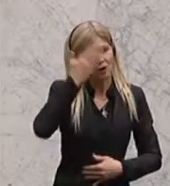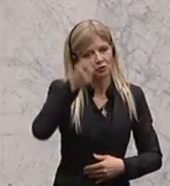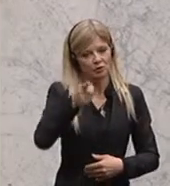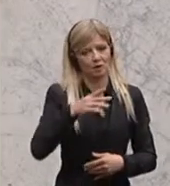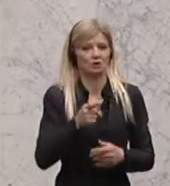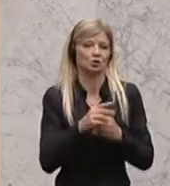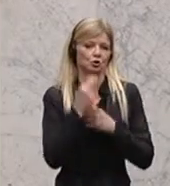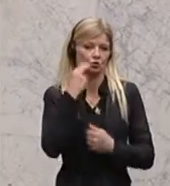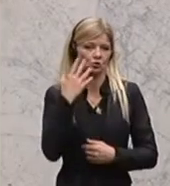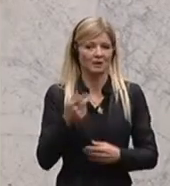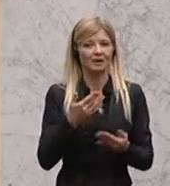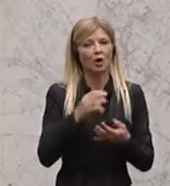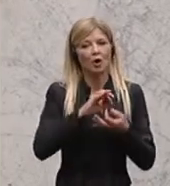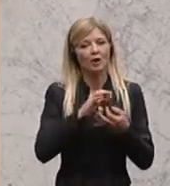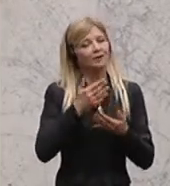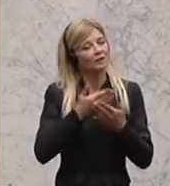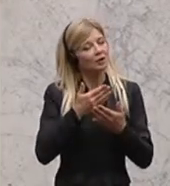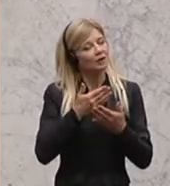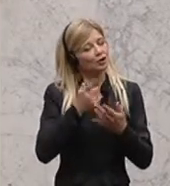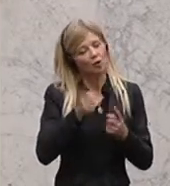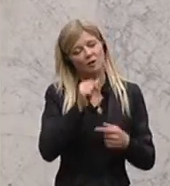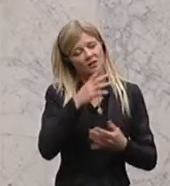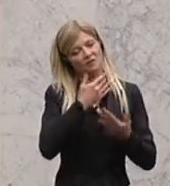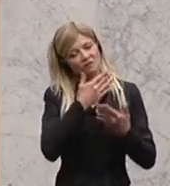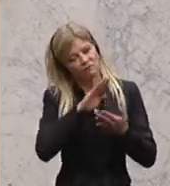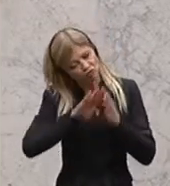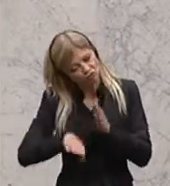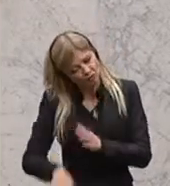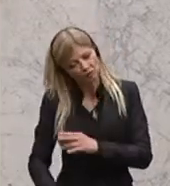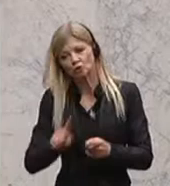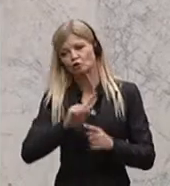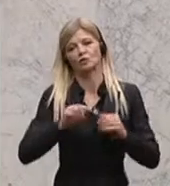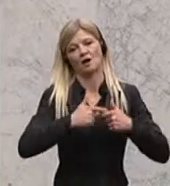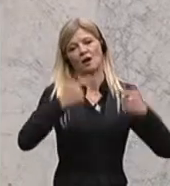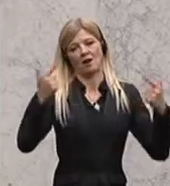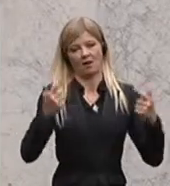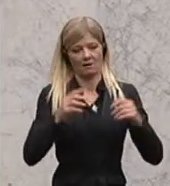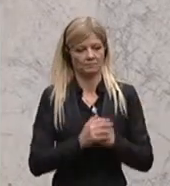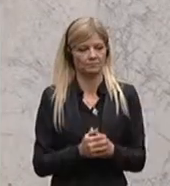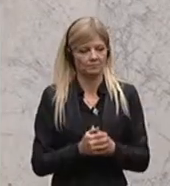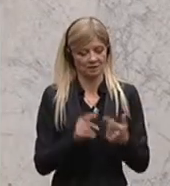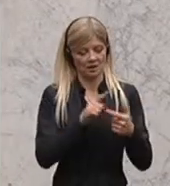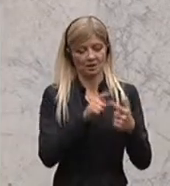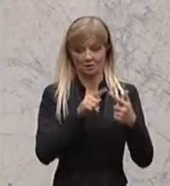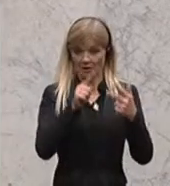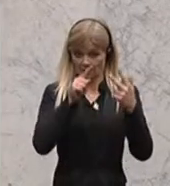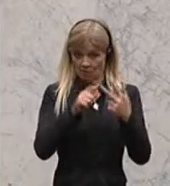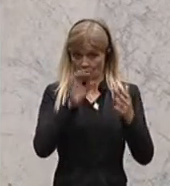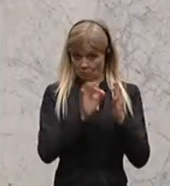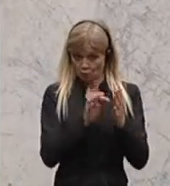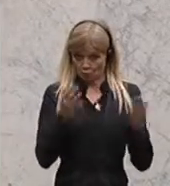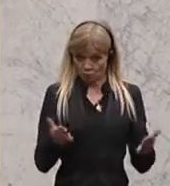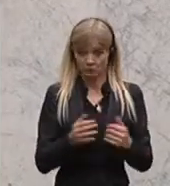Verschlechterungen kommt, sondern zu Klarstellungen. Das sind die drei Punkte. Andere Punkte waren an sich nicht vom